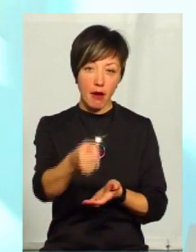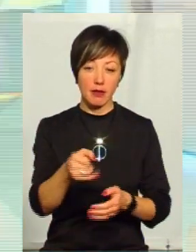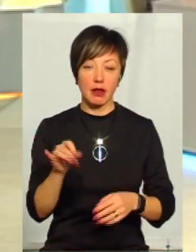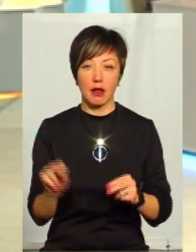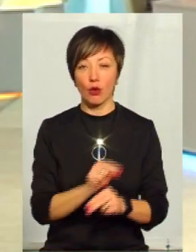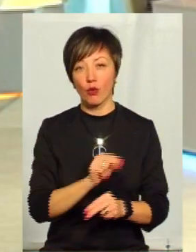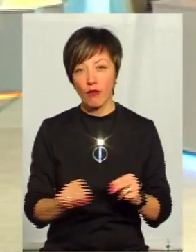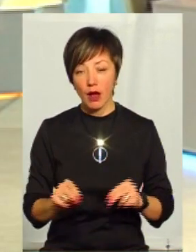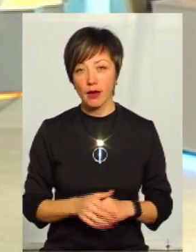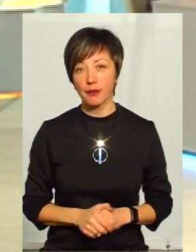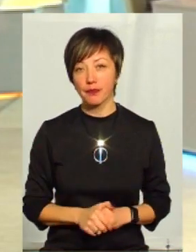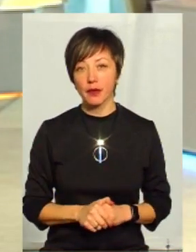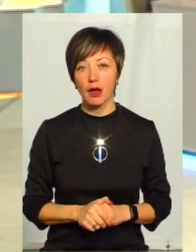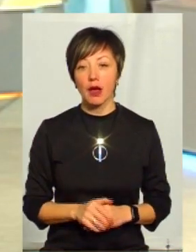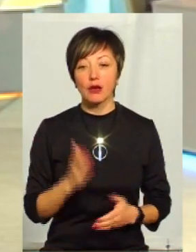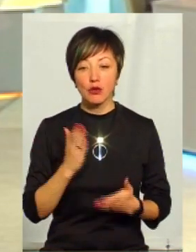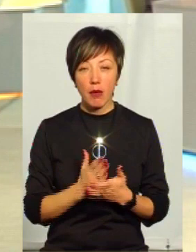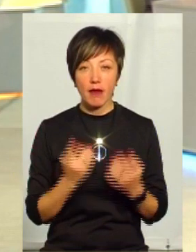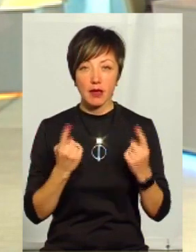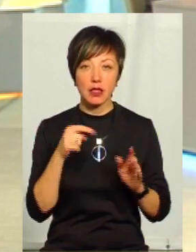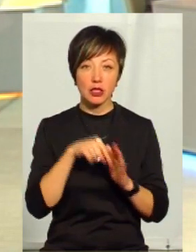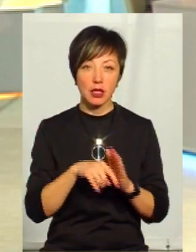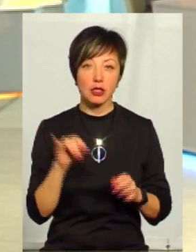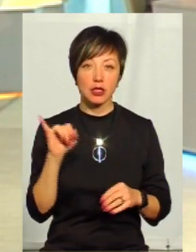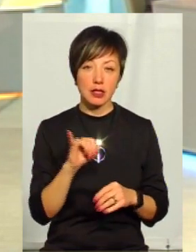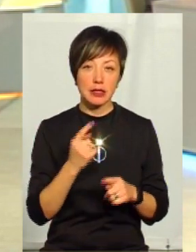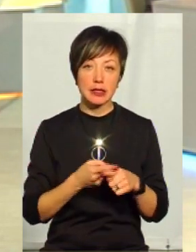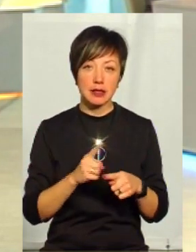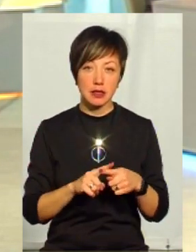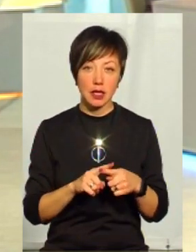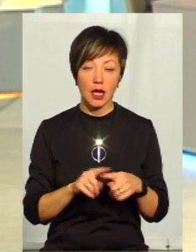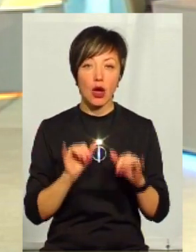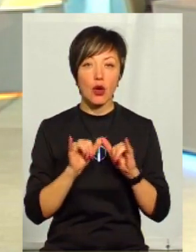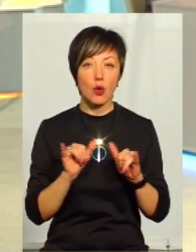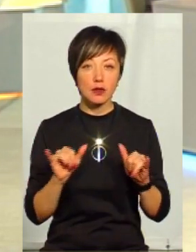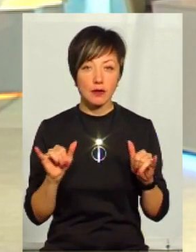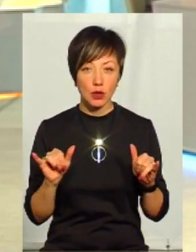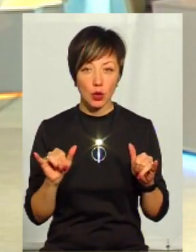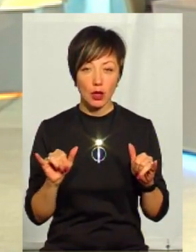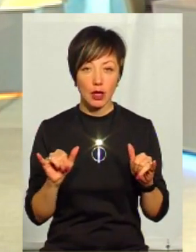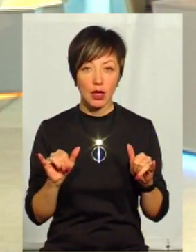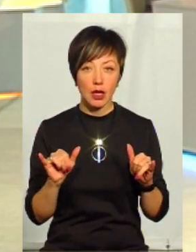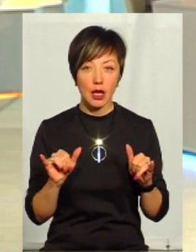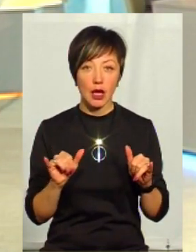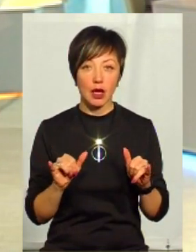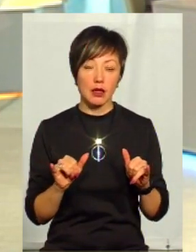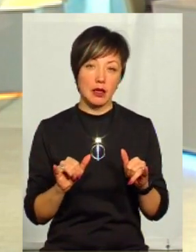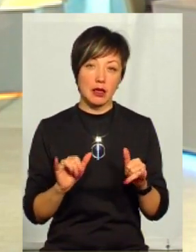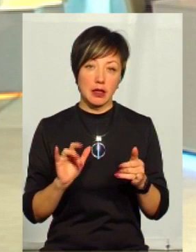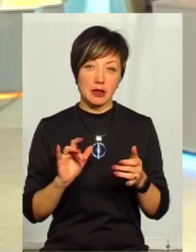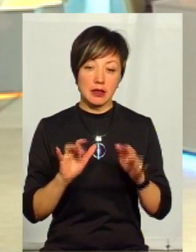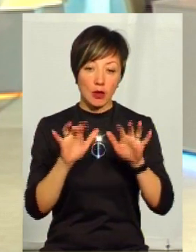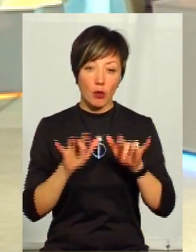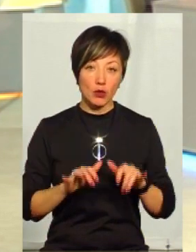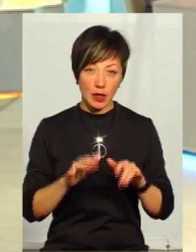лікування. Що має велике значення – це і розвиток цифрових технологій. В першу